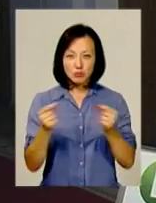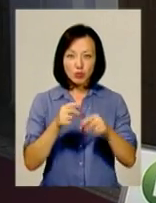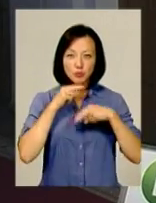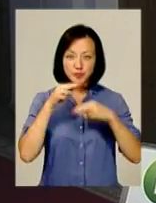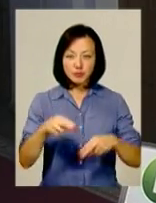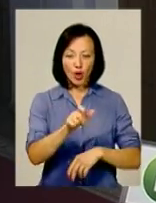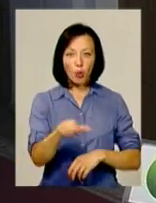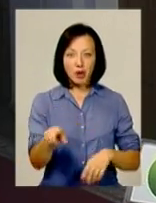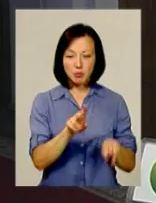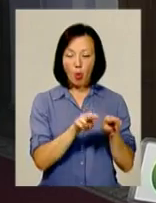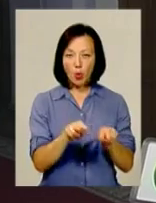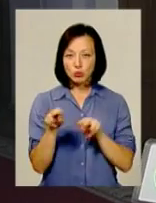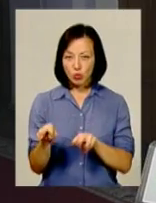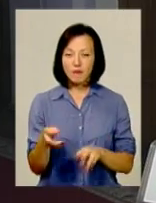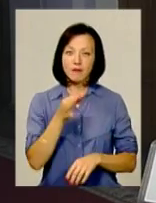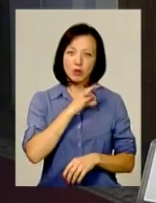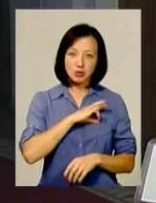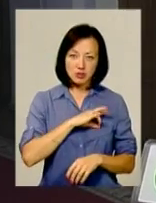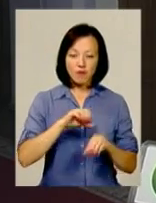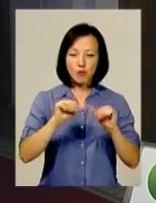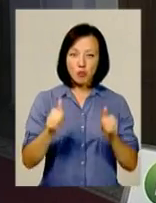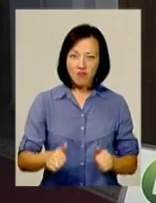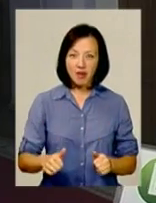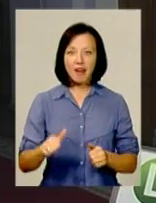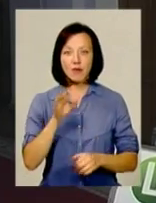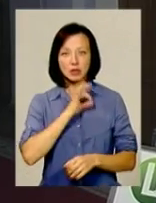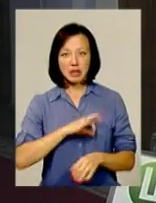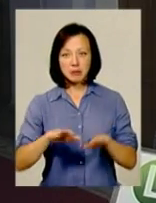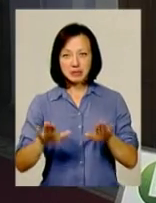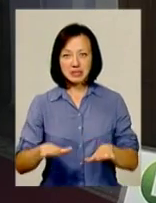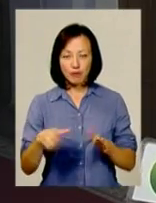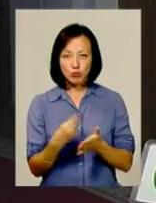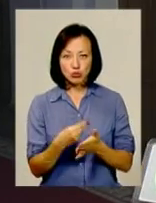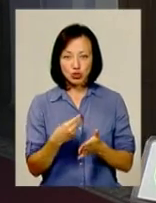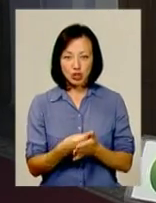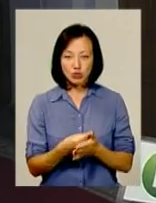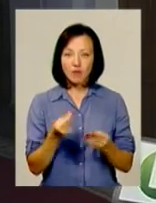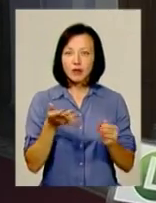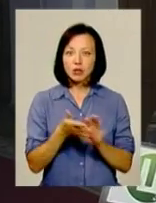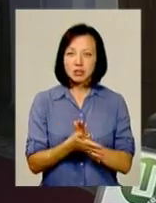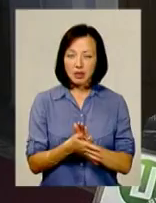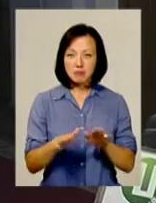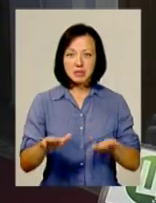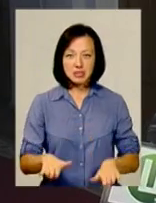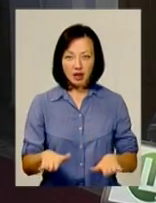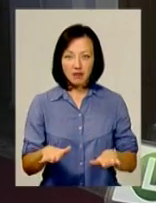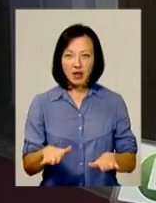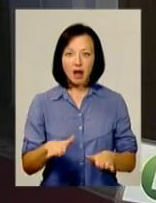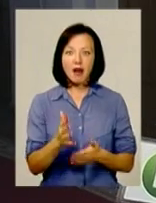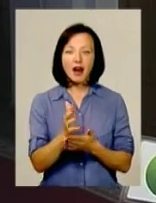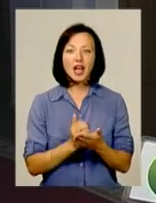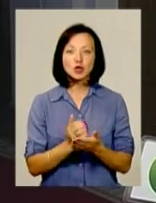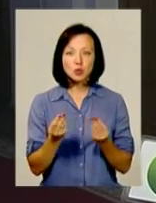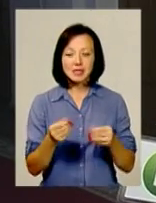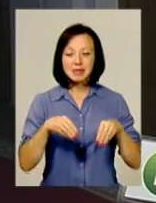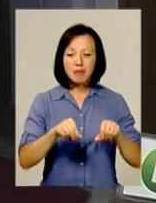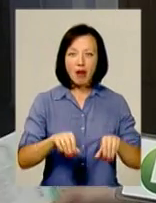громадським контролем, в тому числі формування і використання місцевого бюджету, формування і використання місцевих комунальних ресурсів. Це